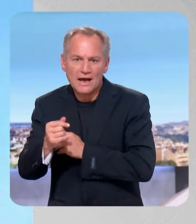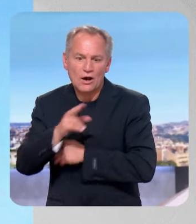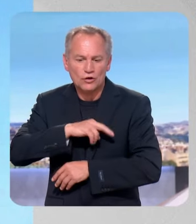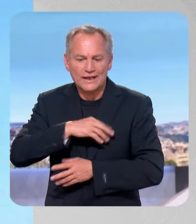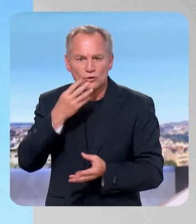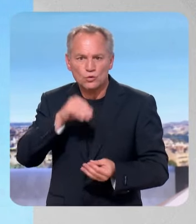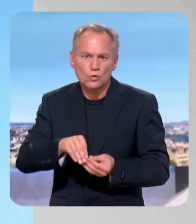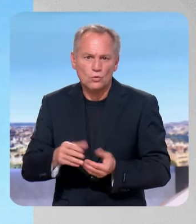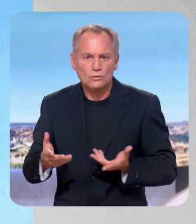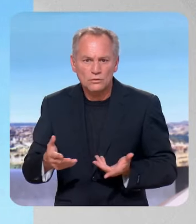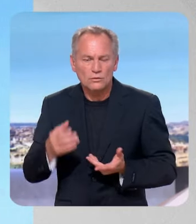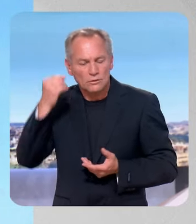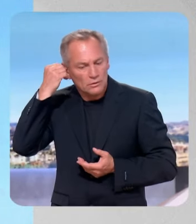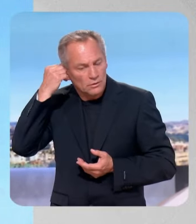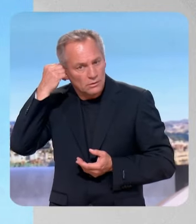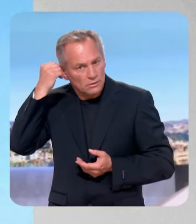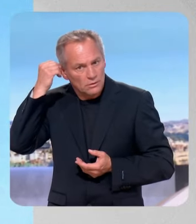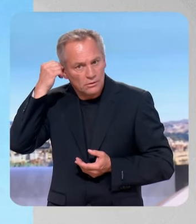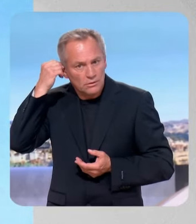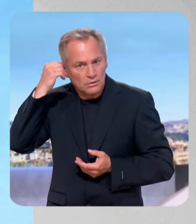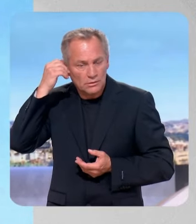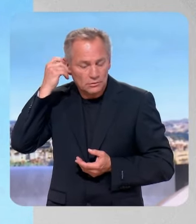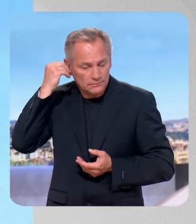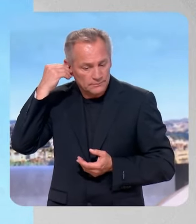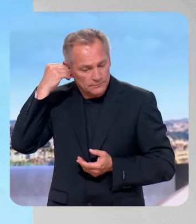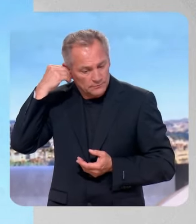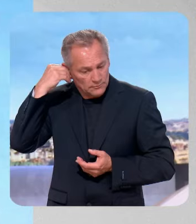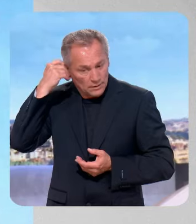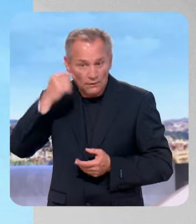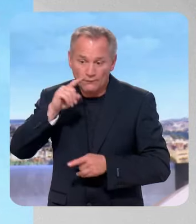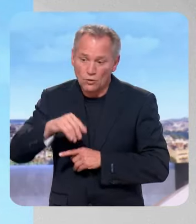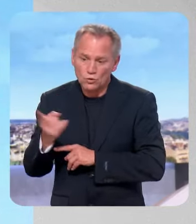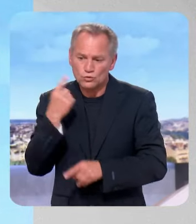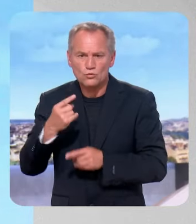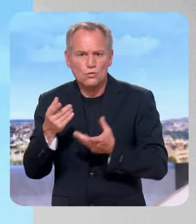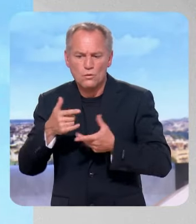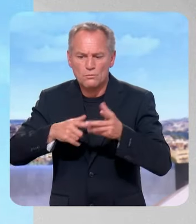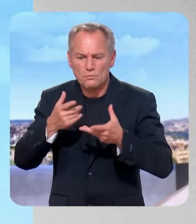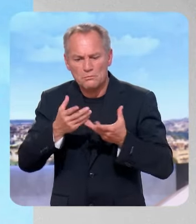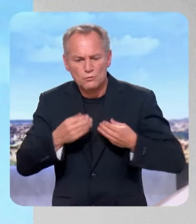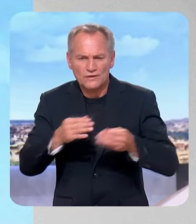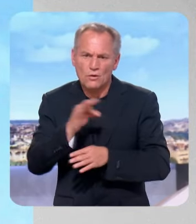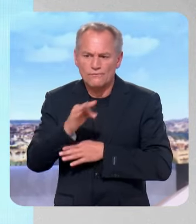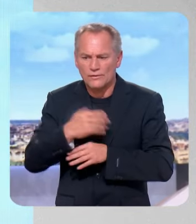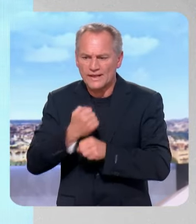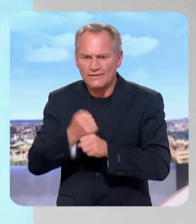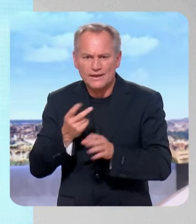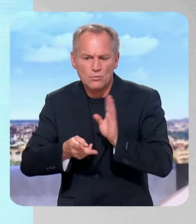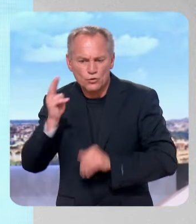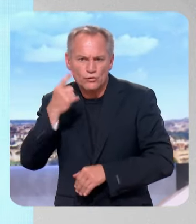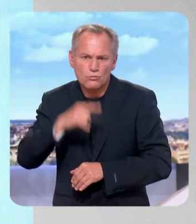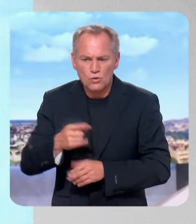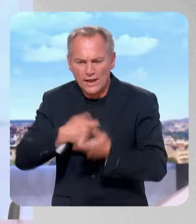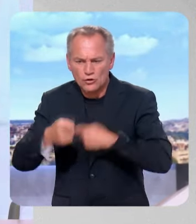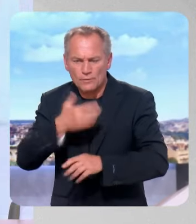c'est de faire en sorte que tous les Français puissent travailler davantage pour avoir une économie qui se porte mieux. Donc, Jean-Pierre Farandou est en